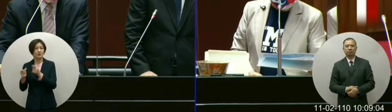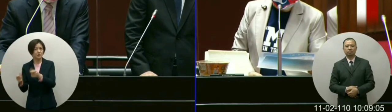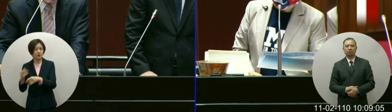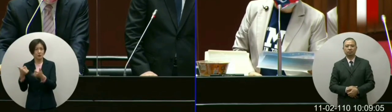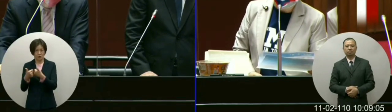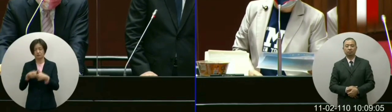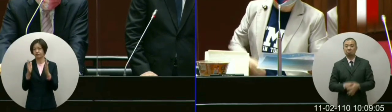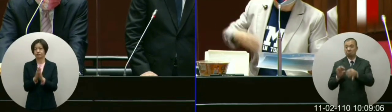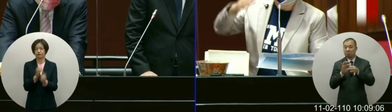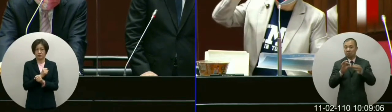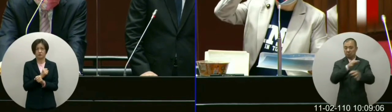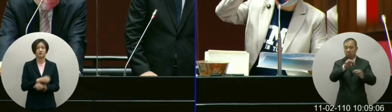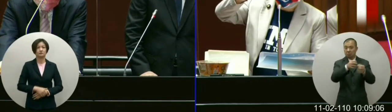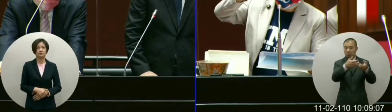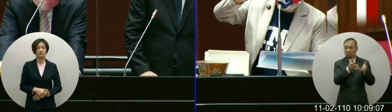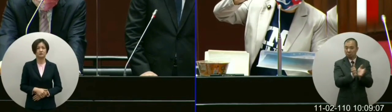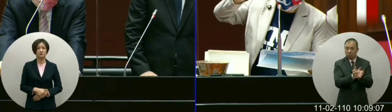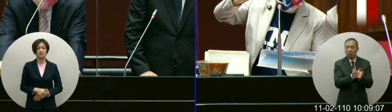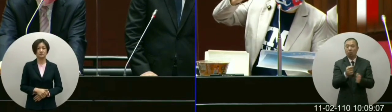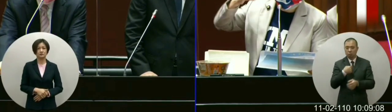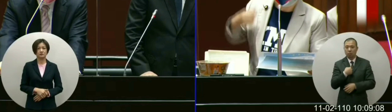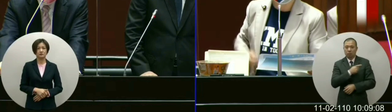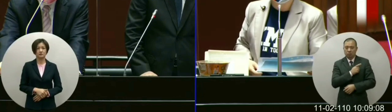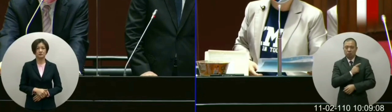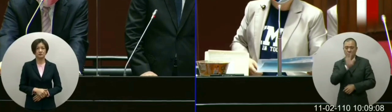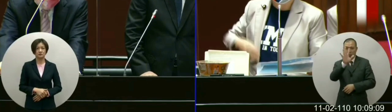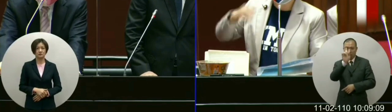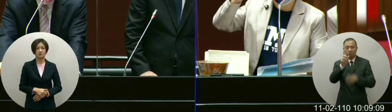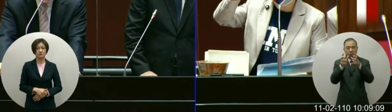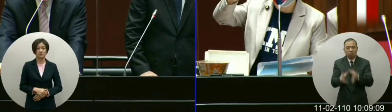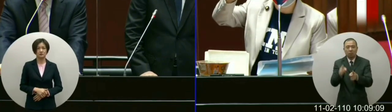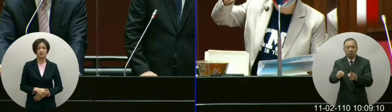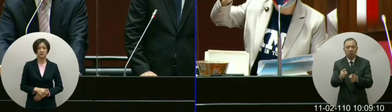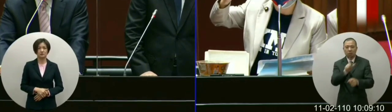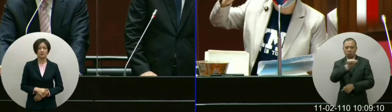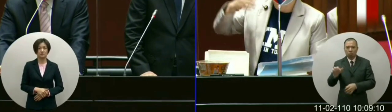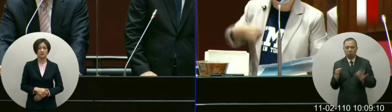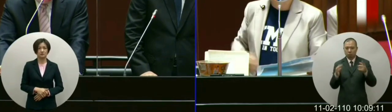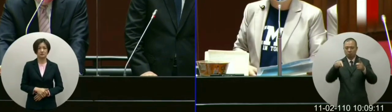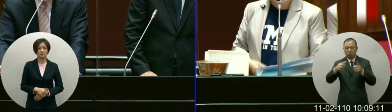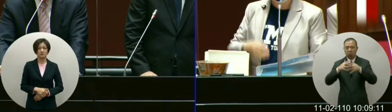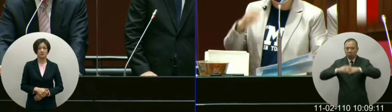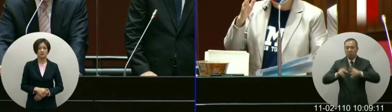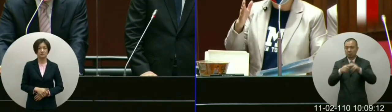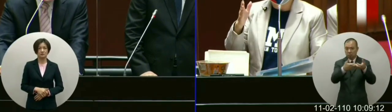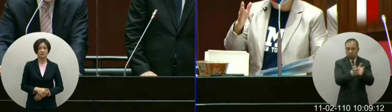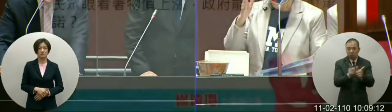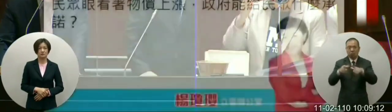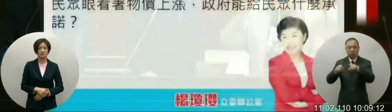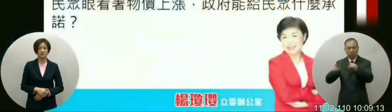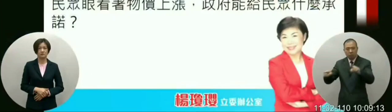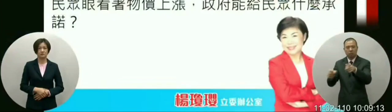相关经济部我们有一个稳定物价小组我们有公平教育委员会所以